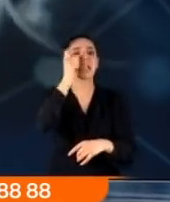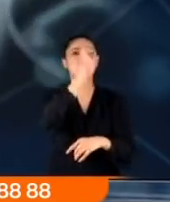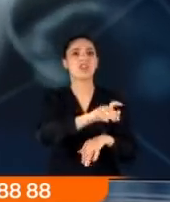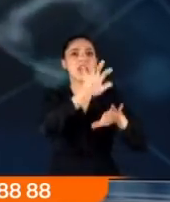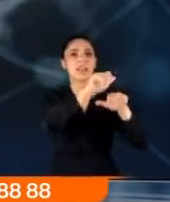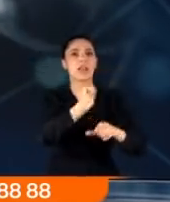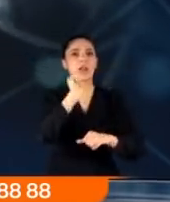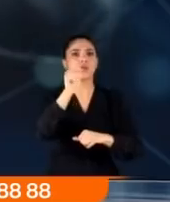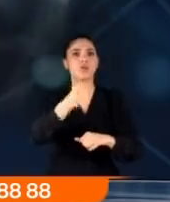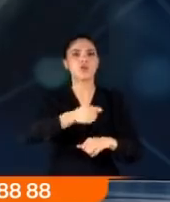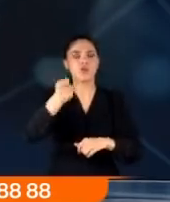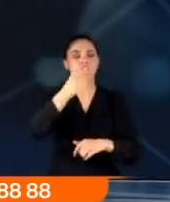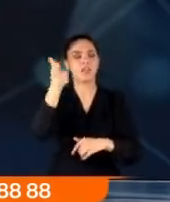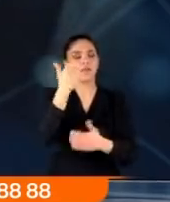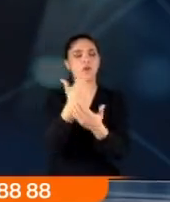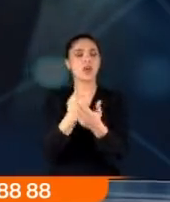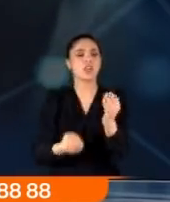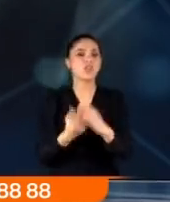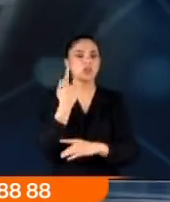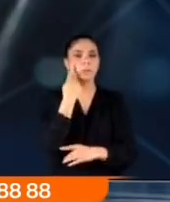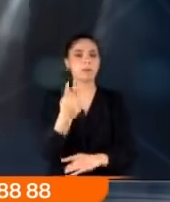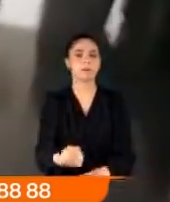yakalandığı gün cinayetin görüntüsü de ortaya çıktı tabi.